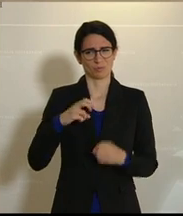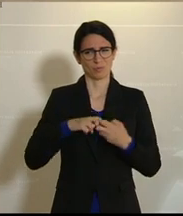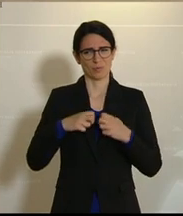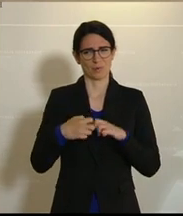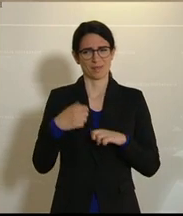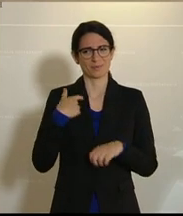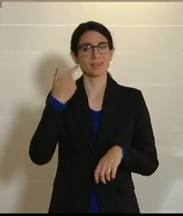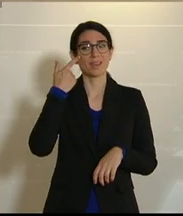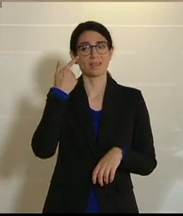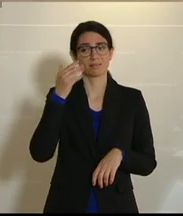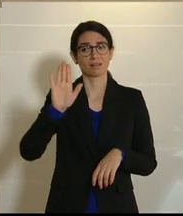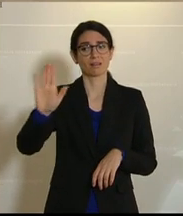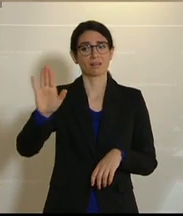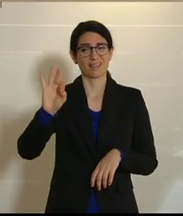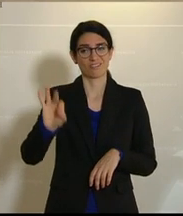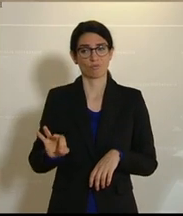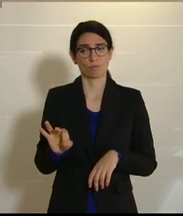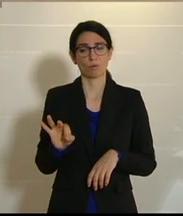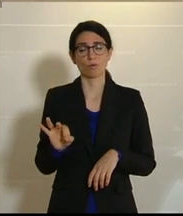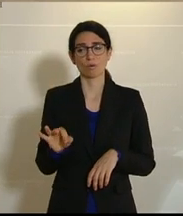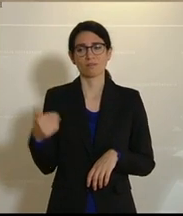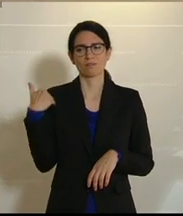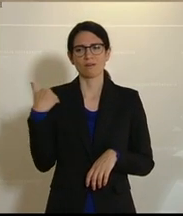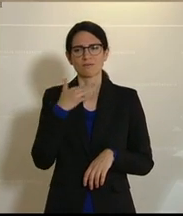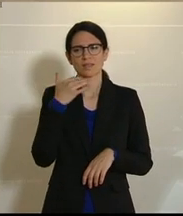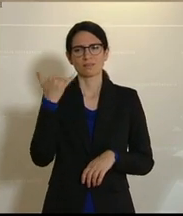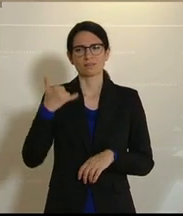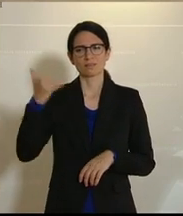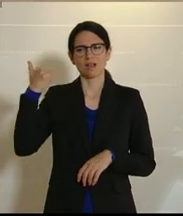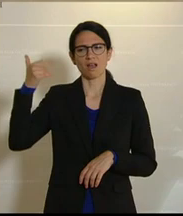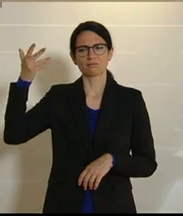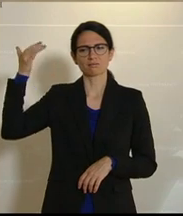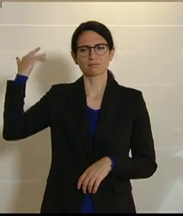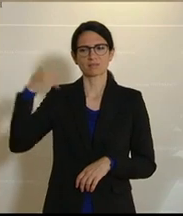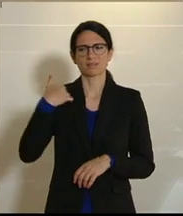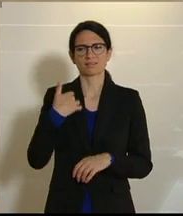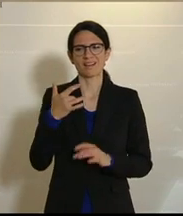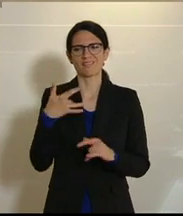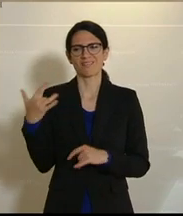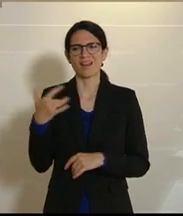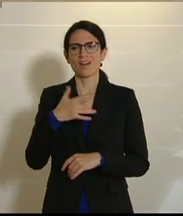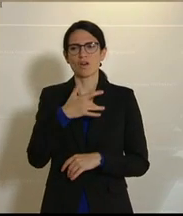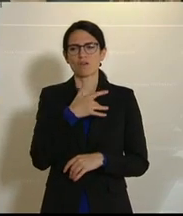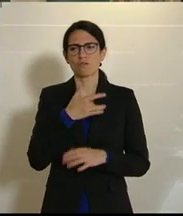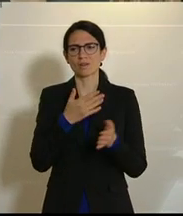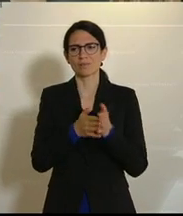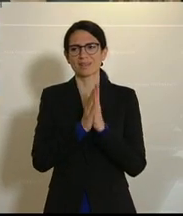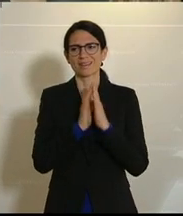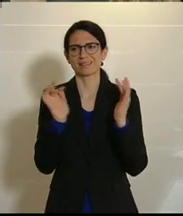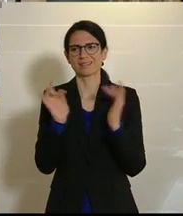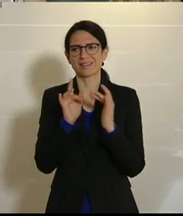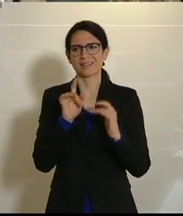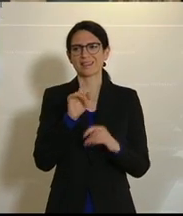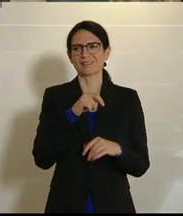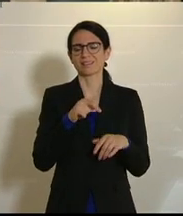Ich erinnere daran, gerade Sie waren es, die vor vielen Jahren unter anderem ein Volksbegehren gegen das AKW Temmel